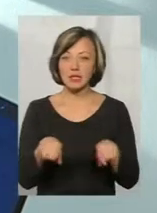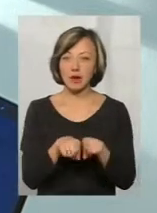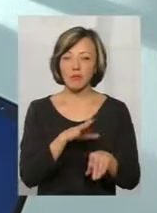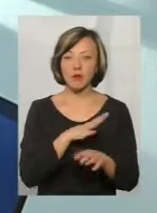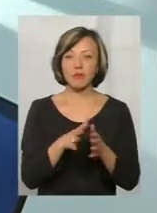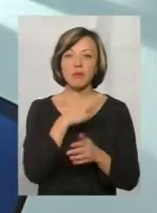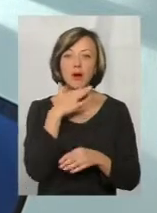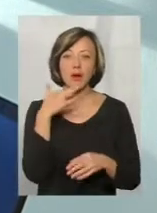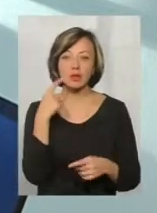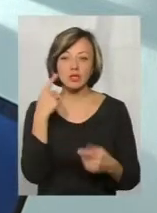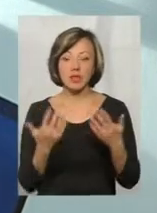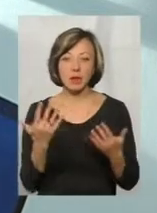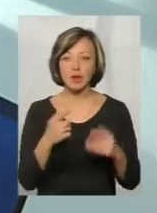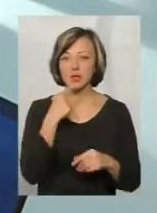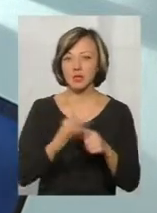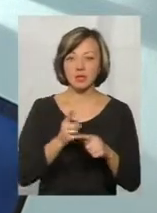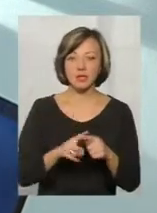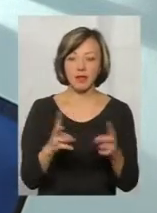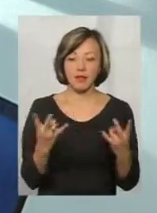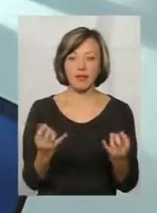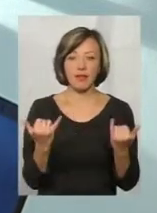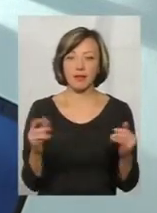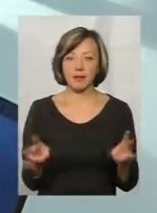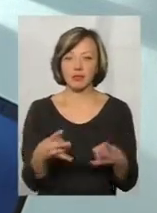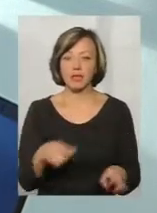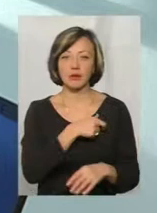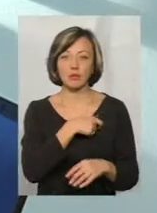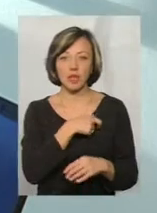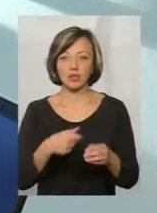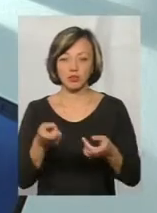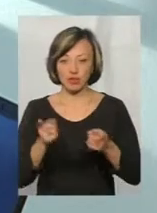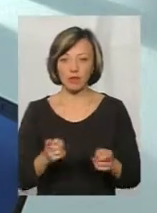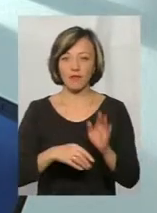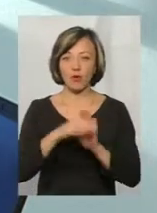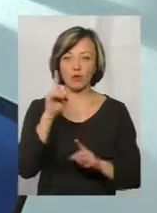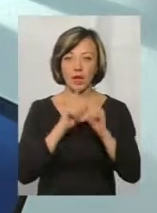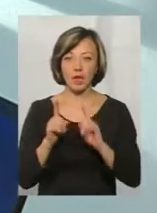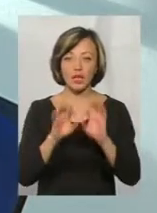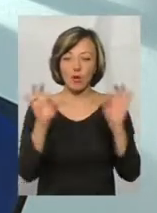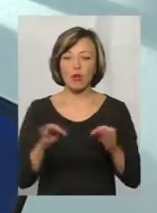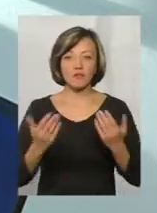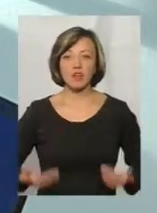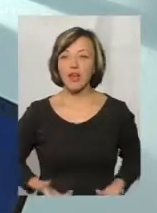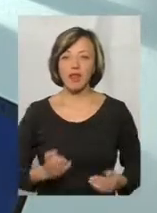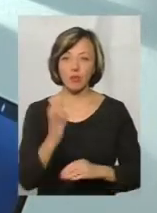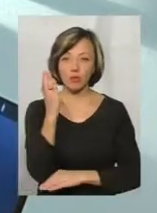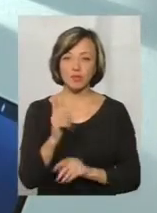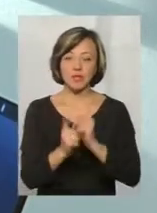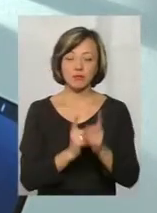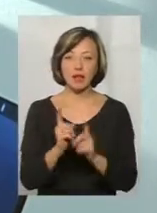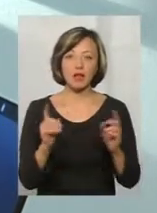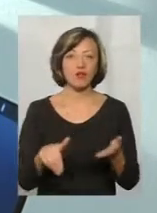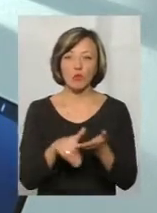було дуже багато скептиків, які казали про те, що це не на часі, що депутати чинної Верховної Ради ніколи в житті не проголосують за зміни, які не